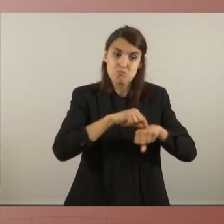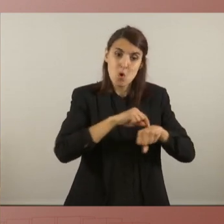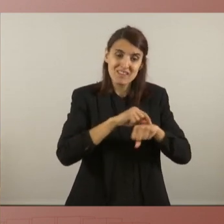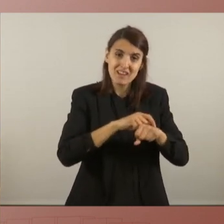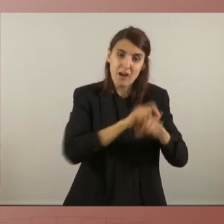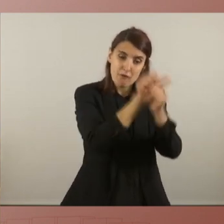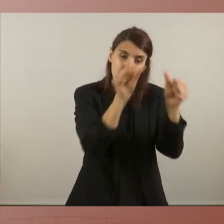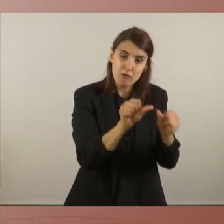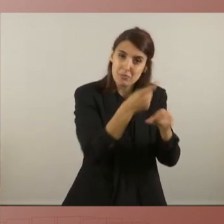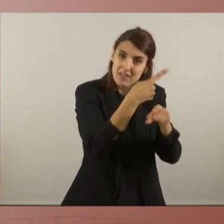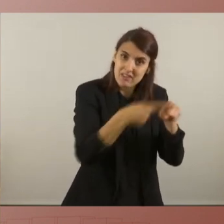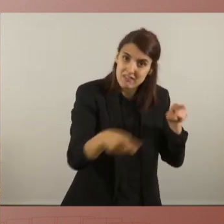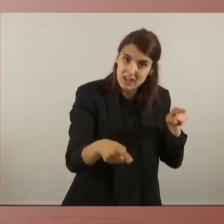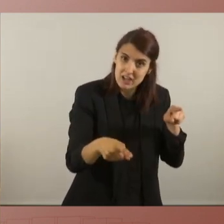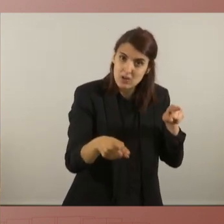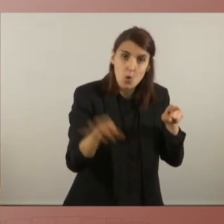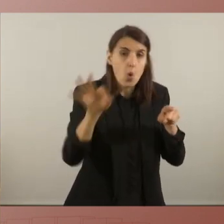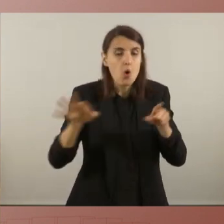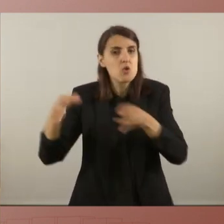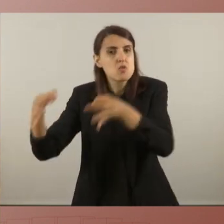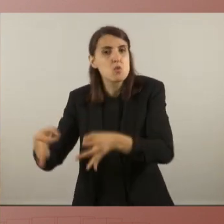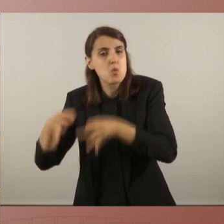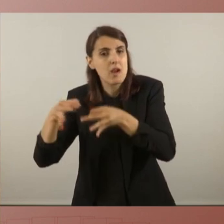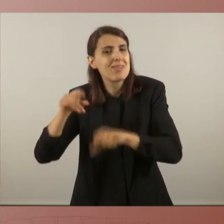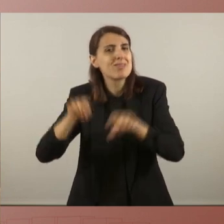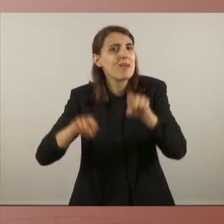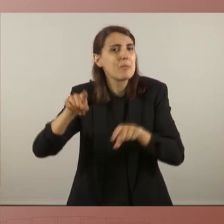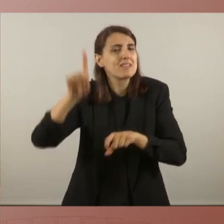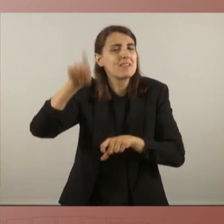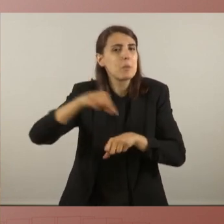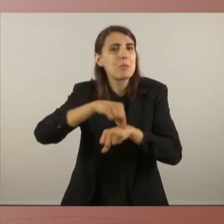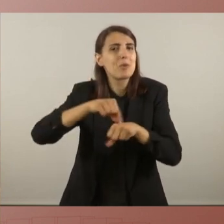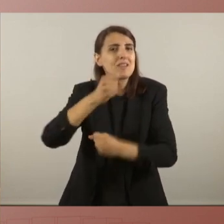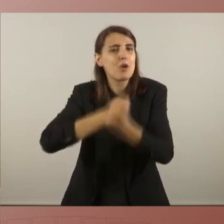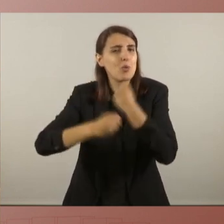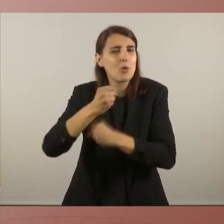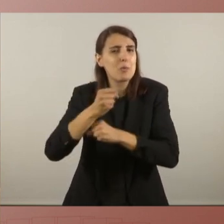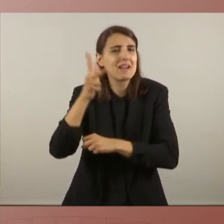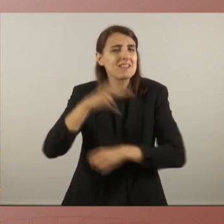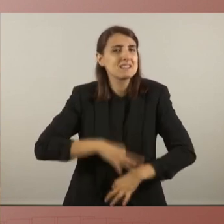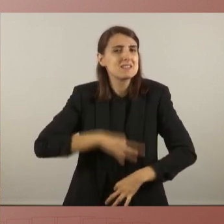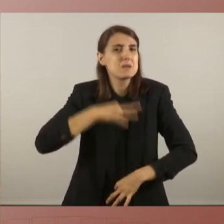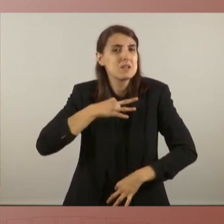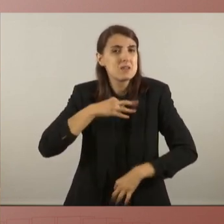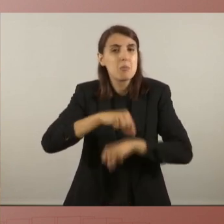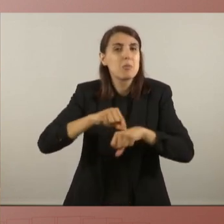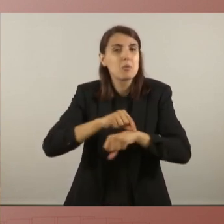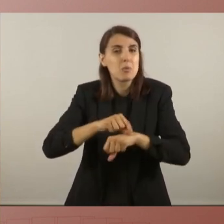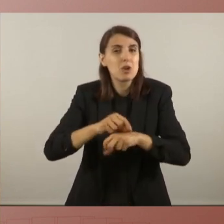i si no canviem el rumb de les polítiques econòmiques, socials i de drets civils que hem dut fins ara.